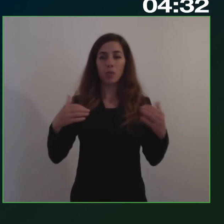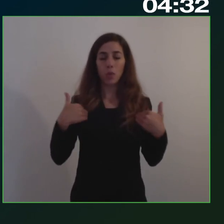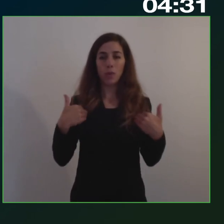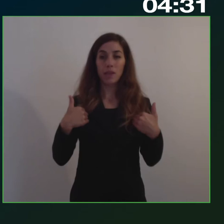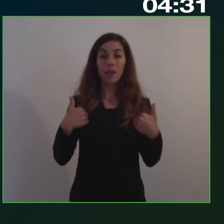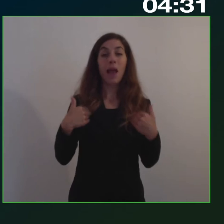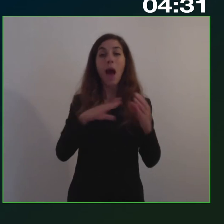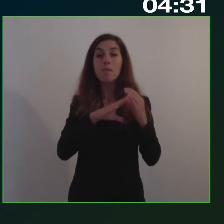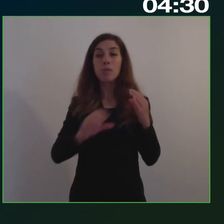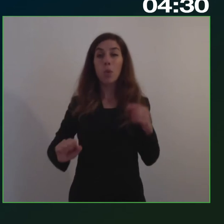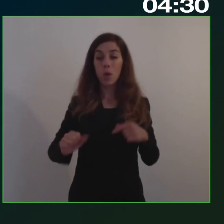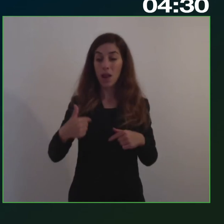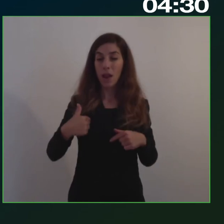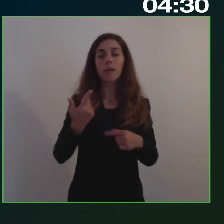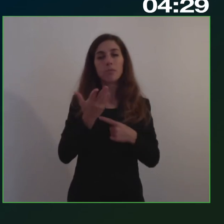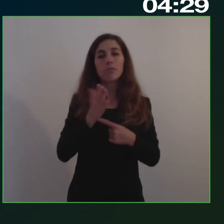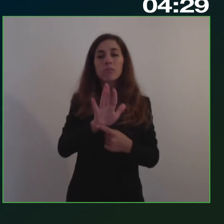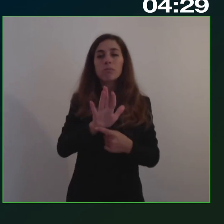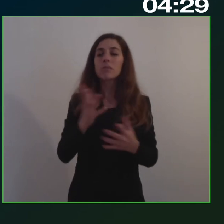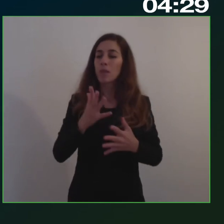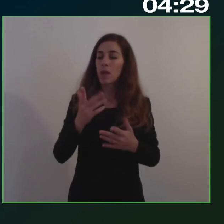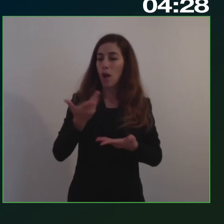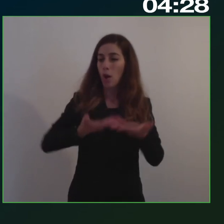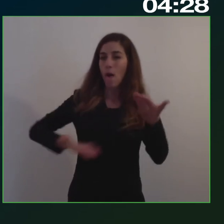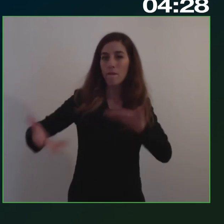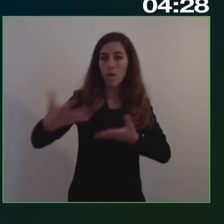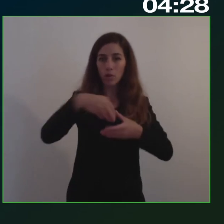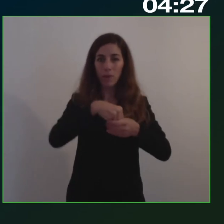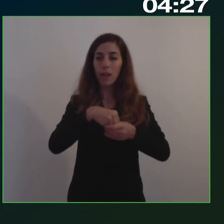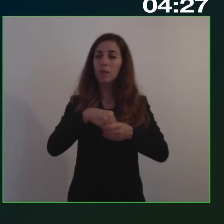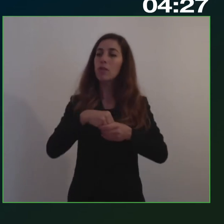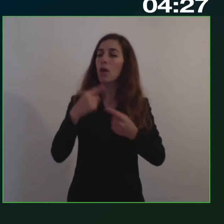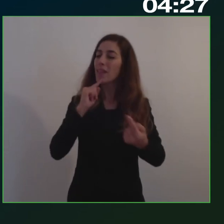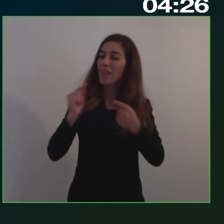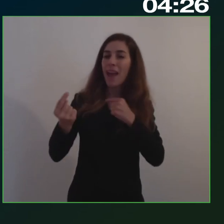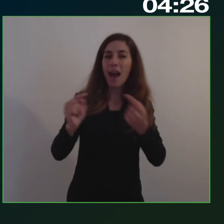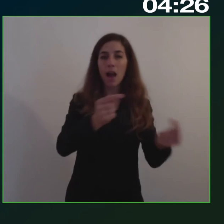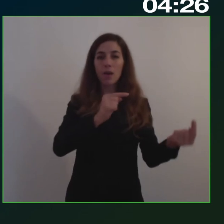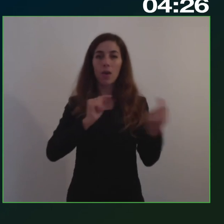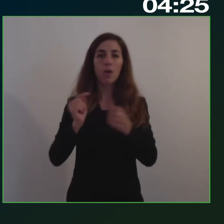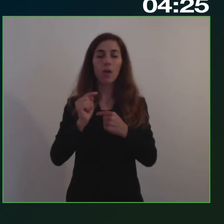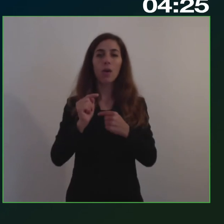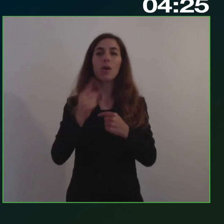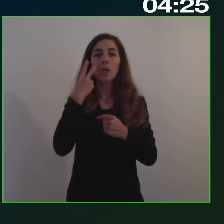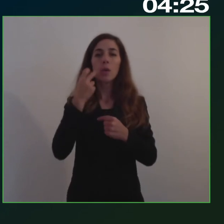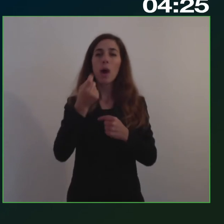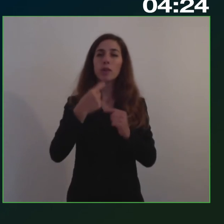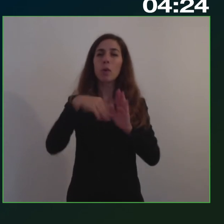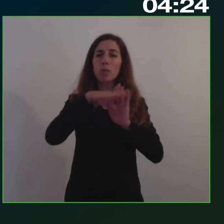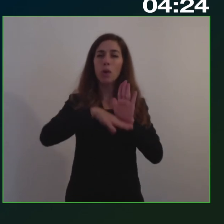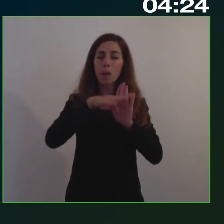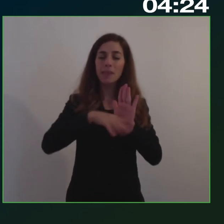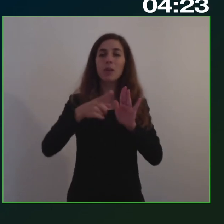coinvolgimento e il dialogo del partenariato amico e sociale per quanto riguarda la finizione delle rammazioni regionali per